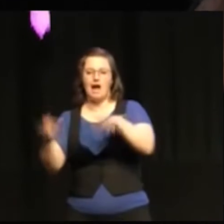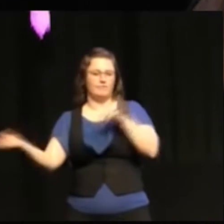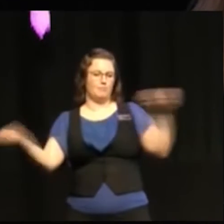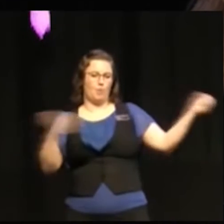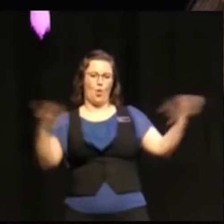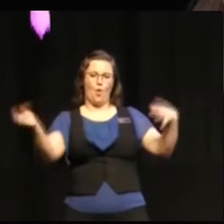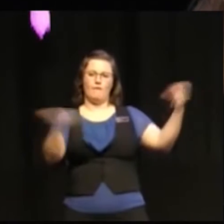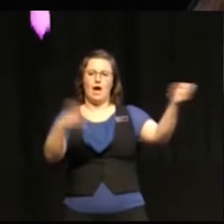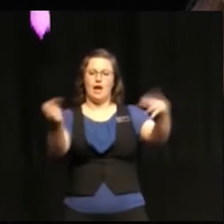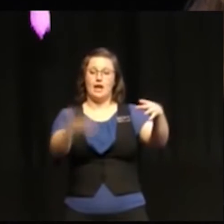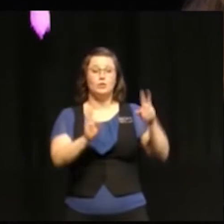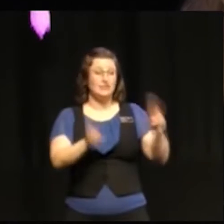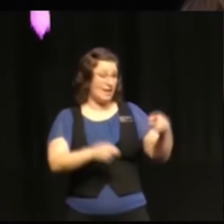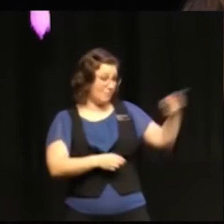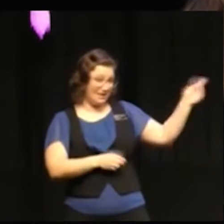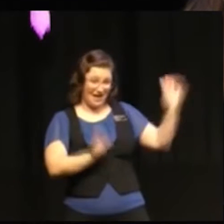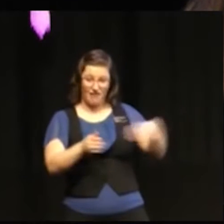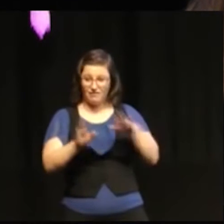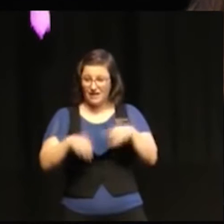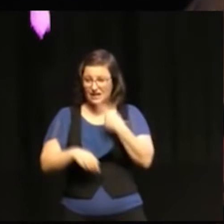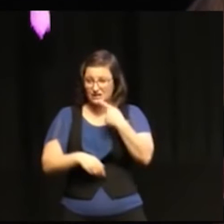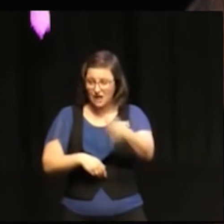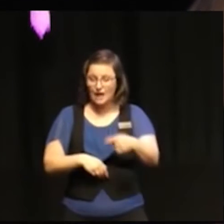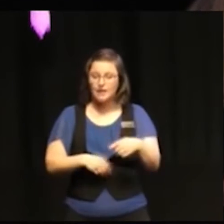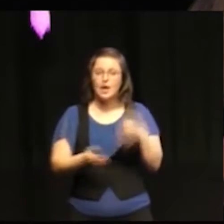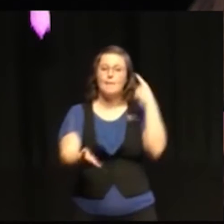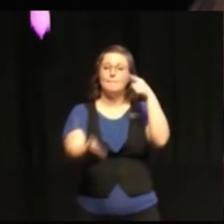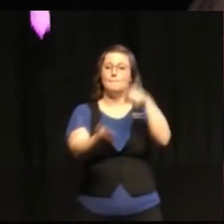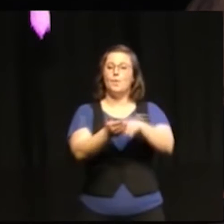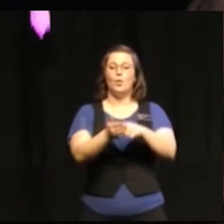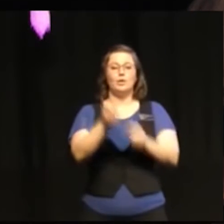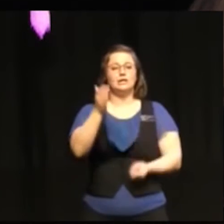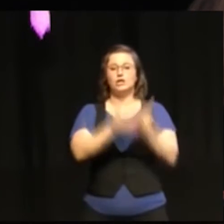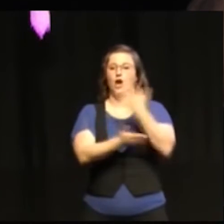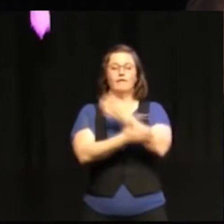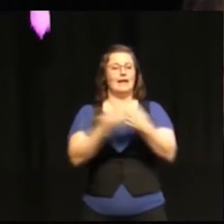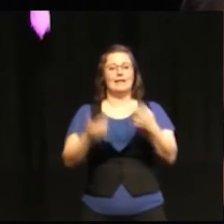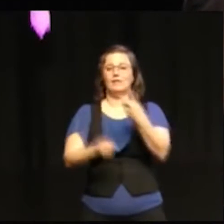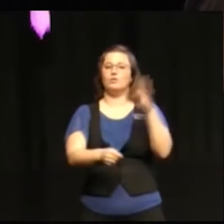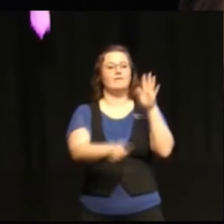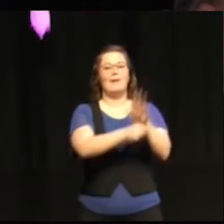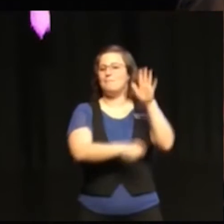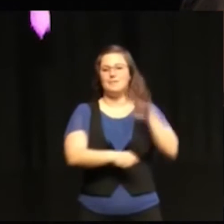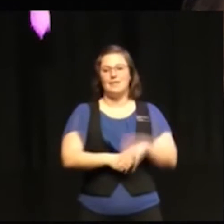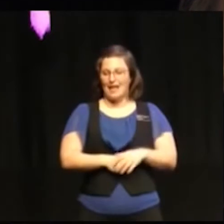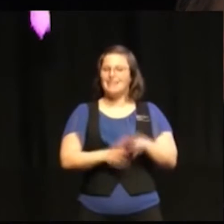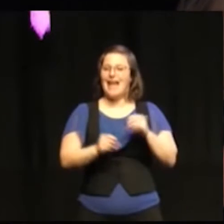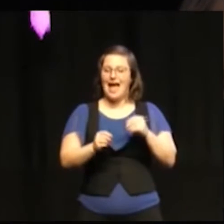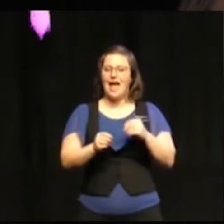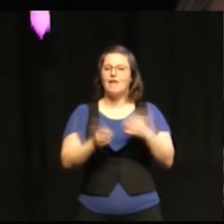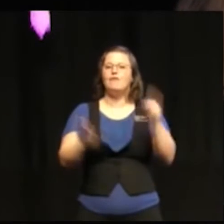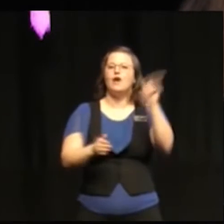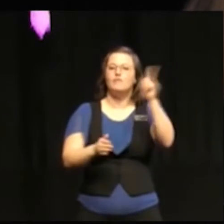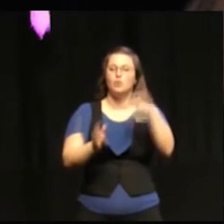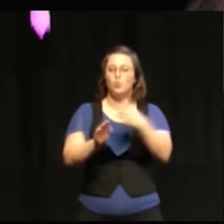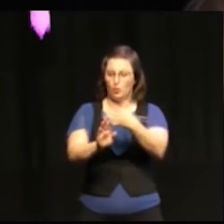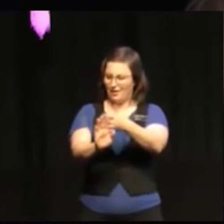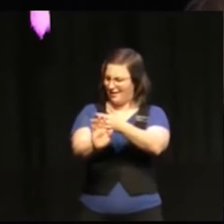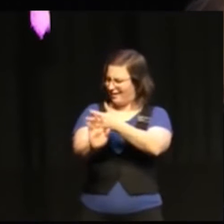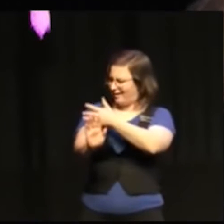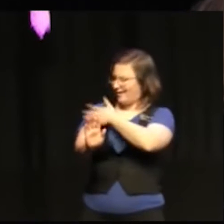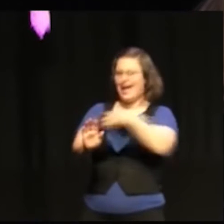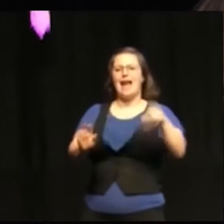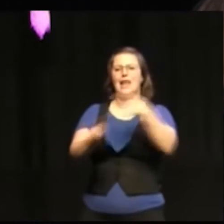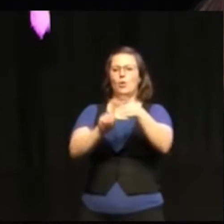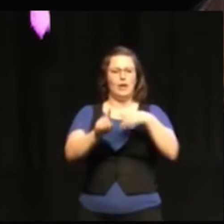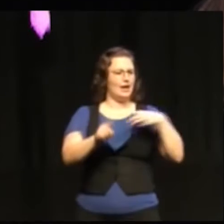har sagt här, målen skapades inte till 2015 utan de kommer från de här olika spåren.